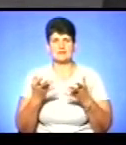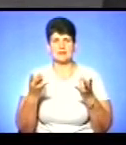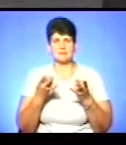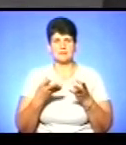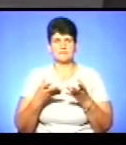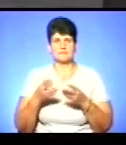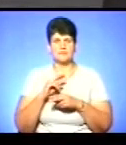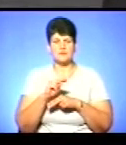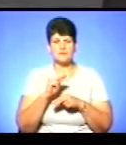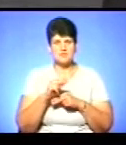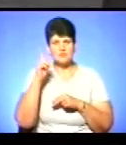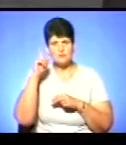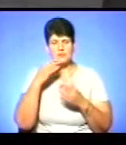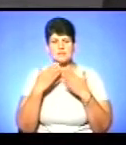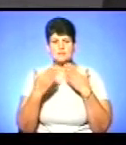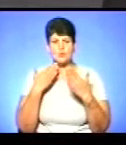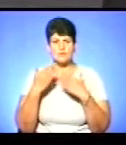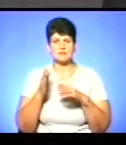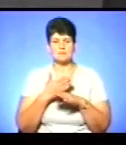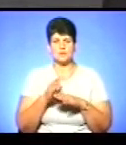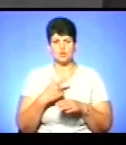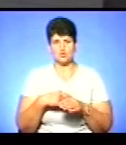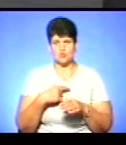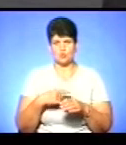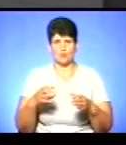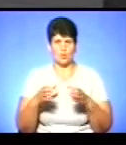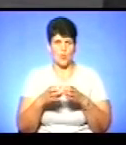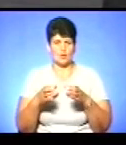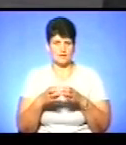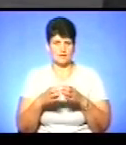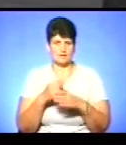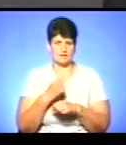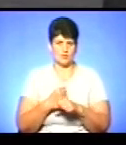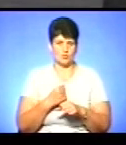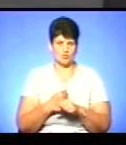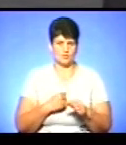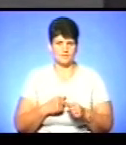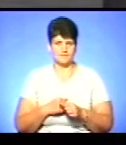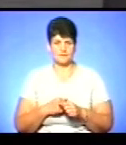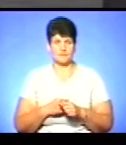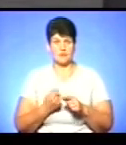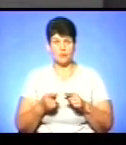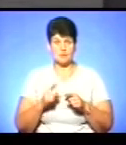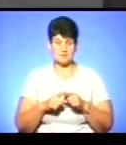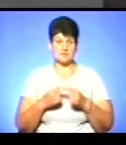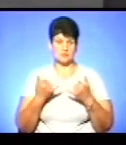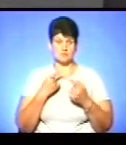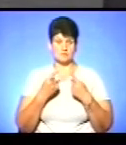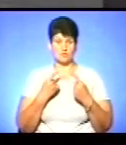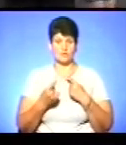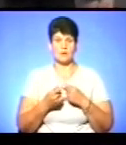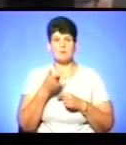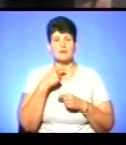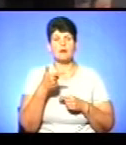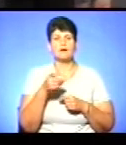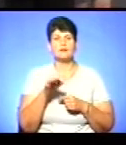навики вміння спілкуватися між собою і колективною роботою. От, власне, про це йдемо. Пані Галину, як